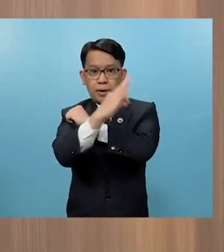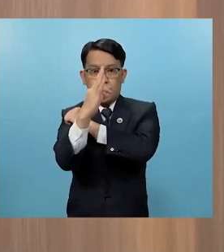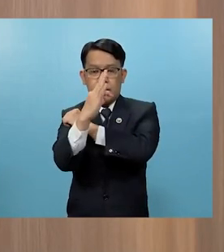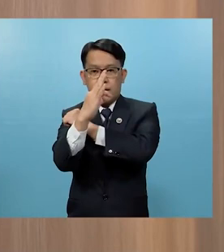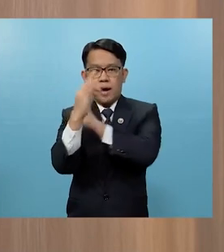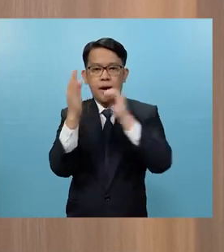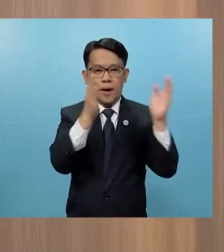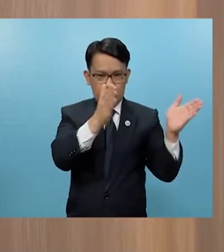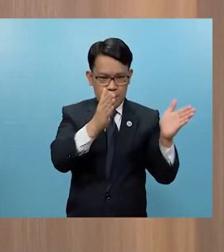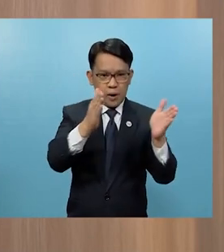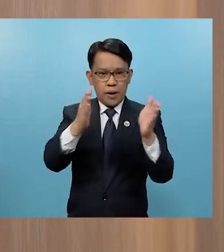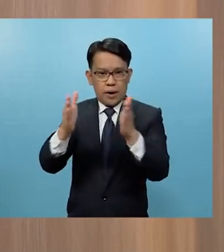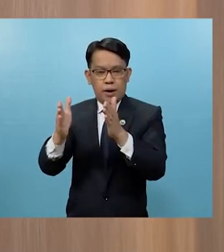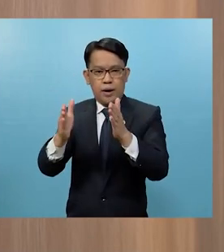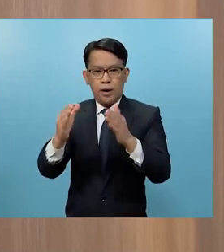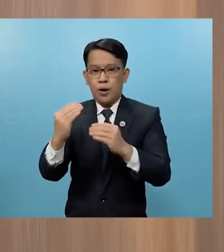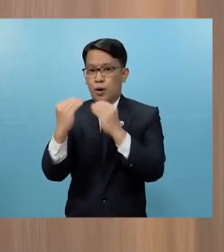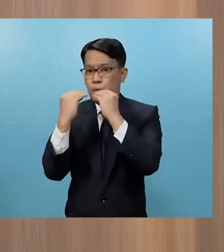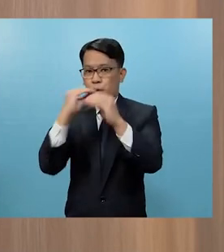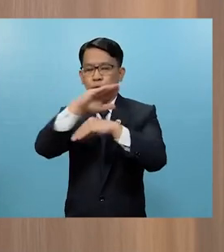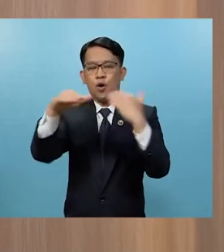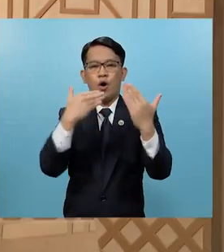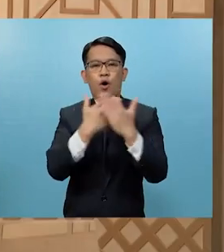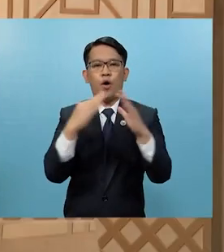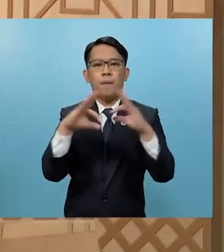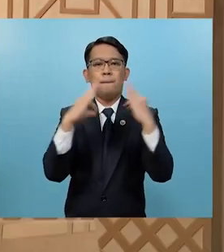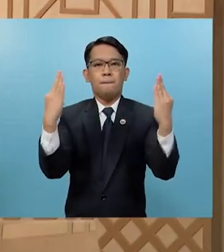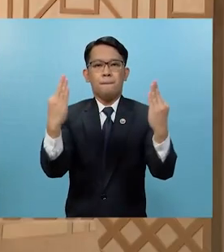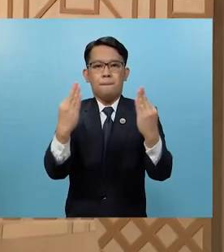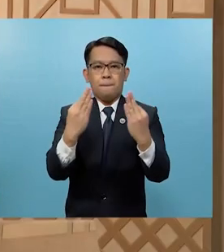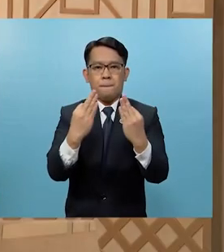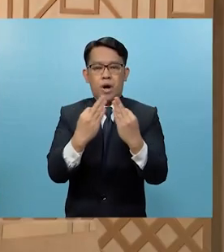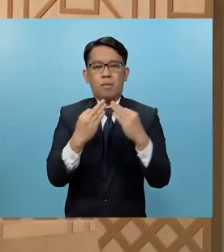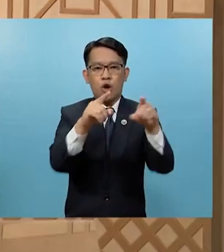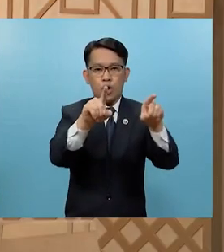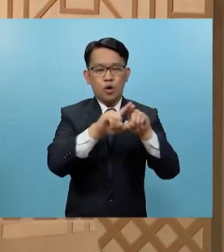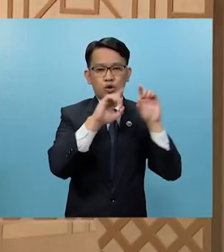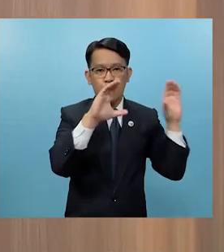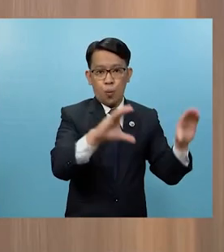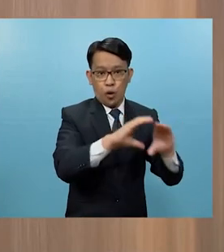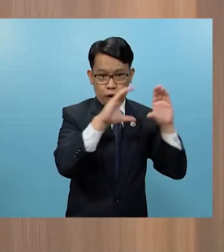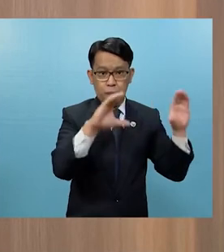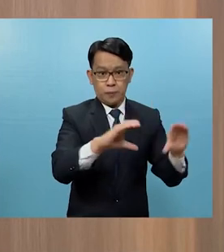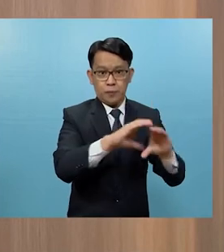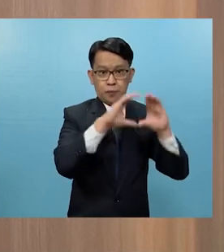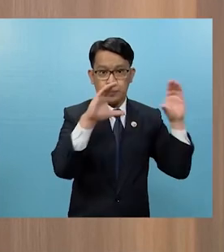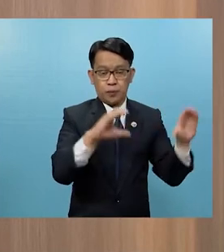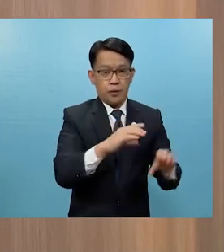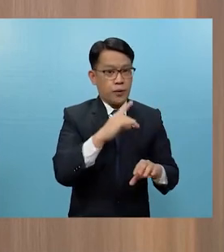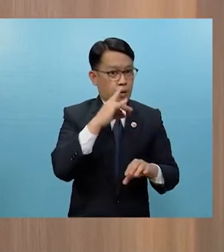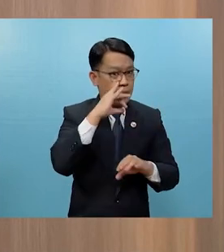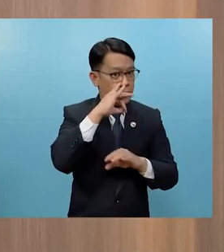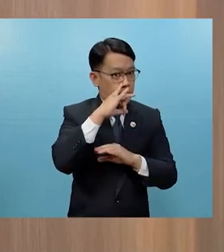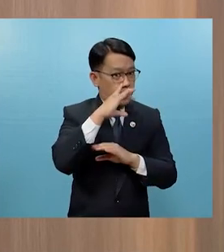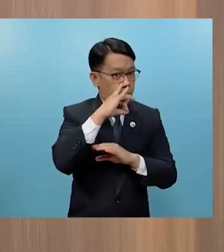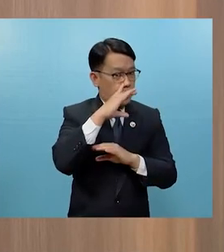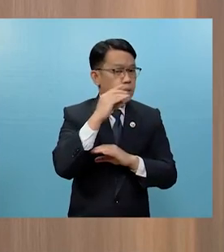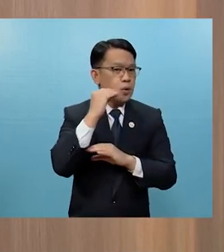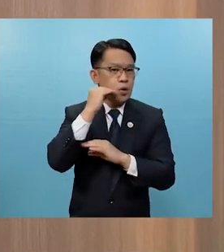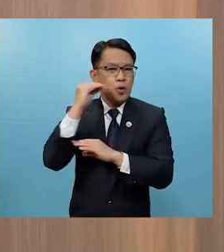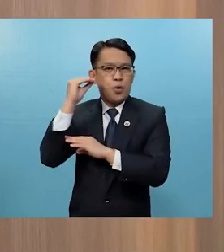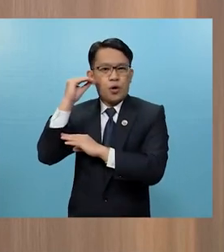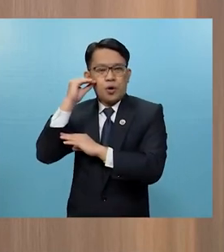araw ay inihahanda na ang pagkain ng buo niyang sambahayan pati na ang gawain ng mga katulong sa bahay